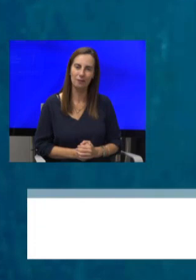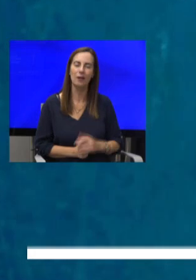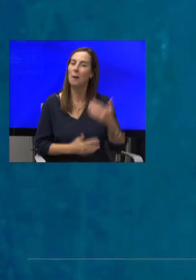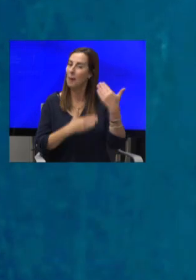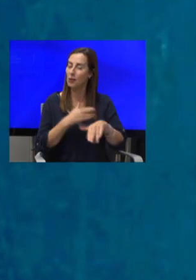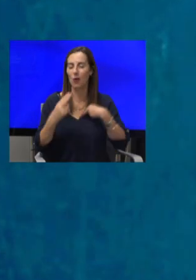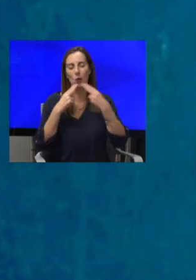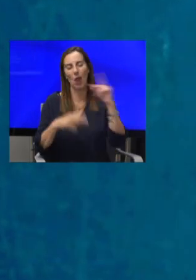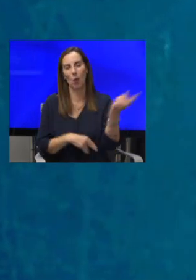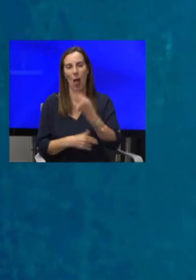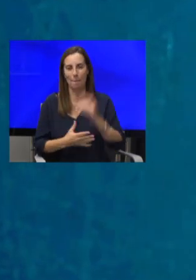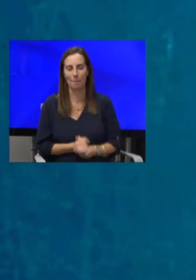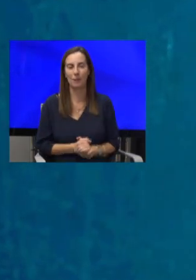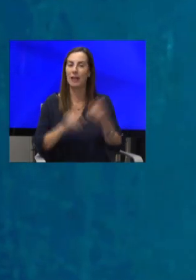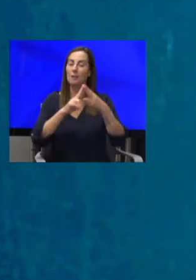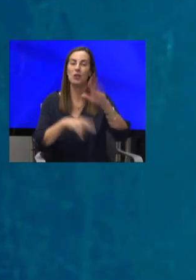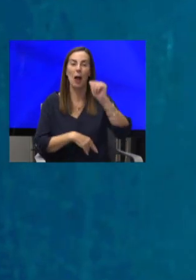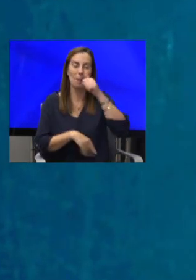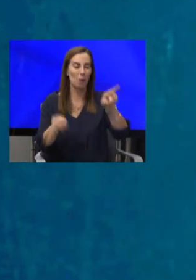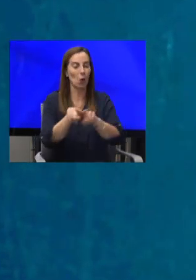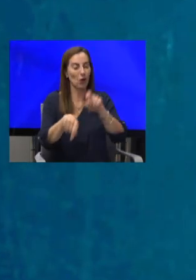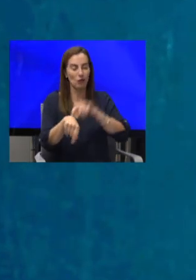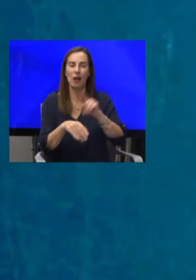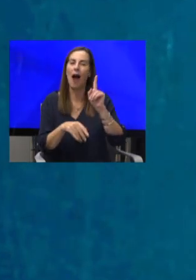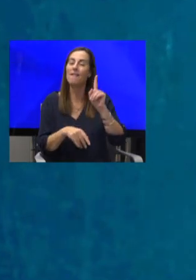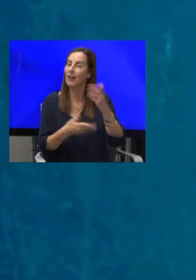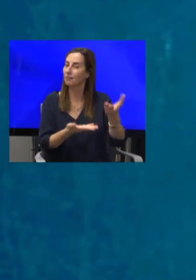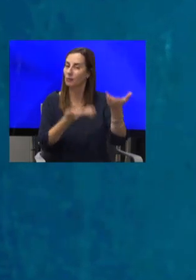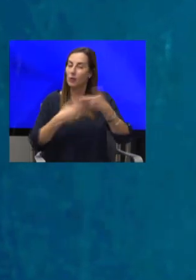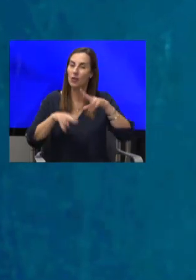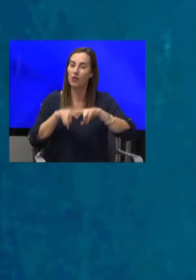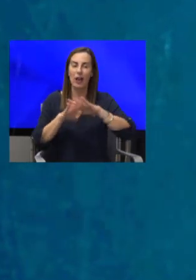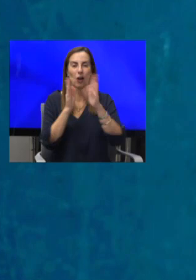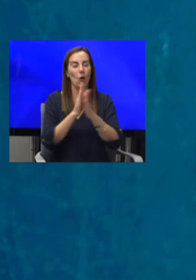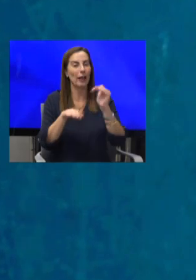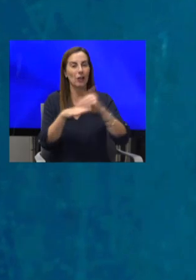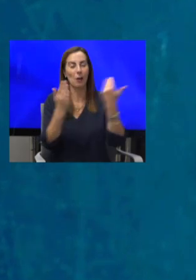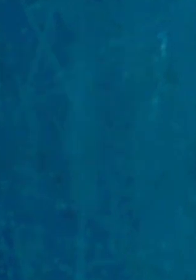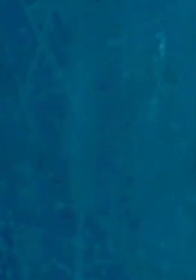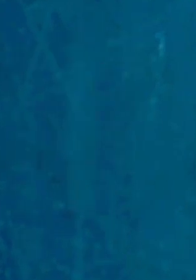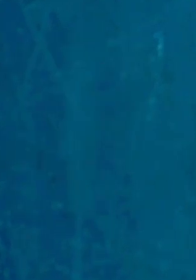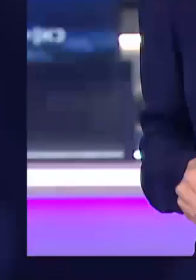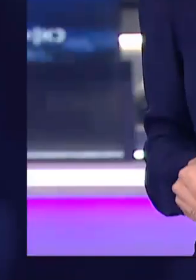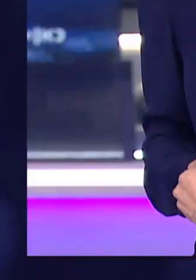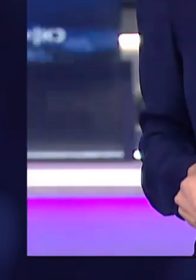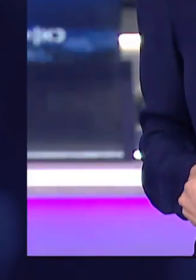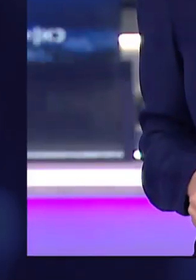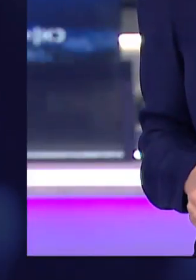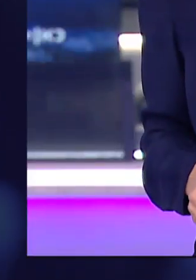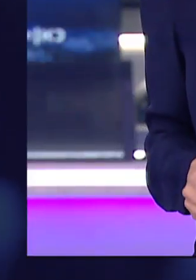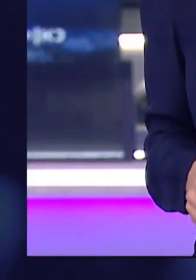אנחנו נראה כאן גם מחר באותה שעה אבל עד אז אתם מוזמנים להישאר לכל העדכונים בחדשות הערב עם דוריה למפל ערב טוב דוריה שלום